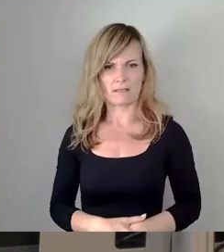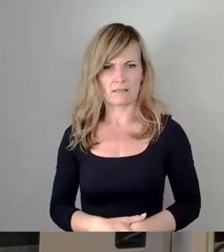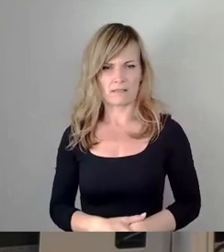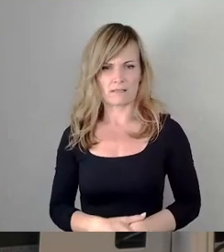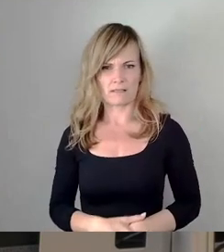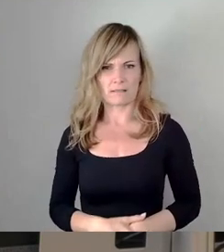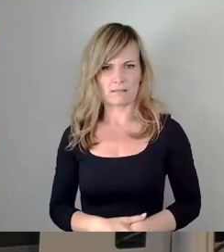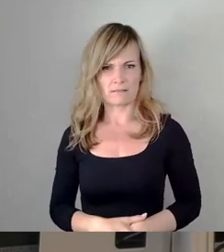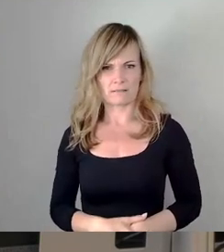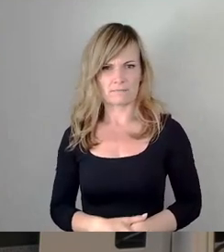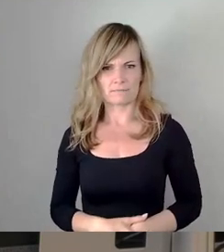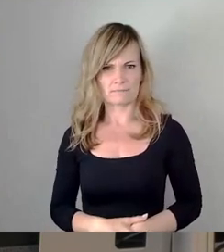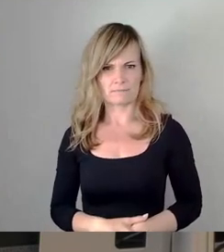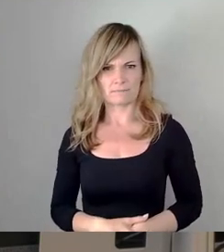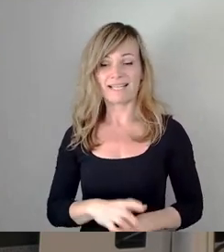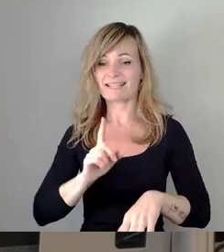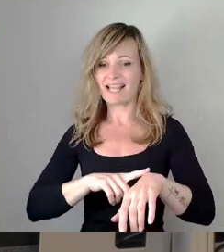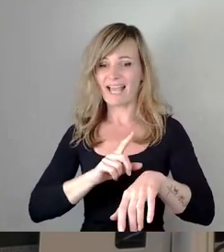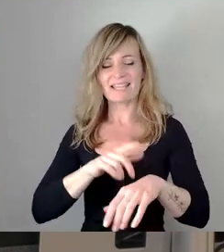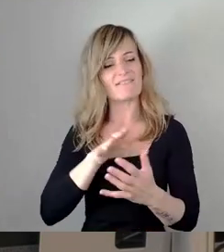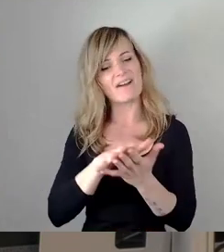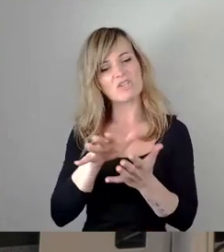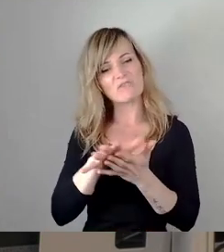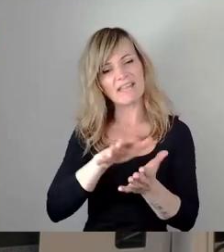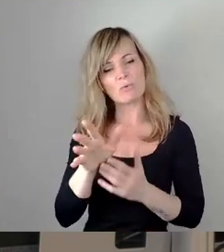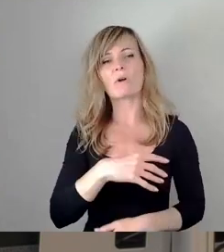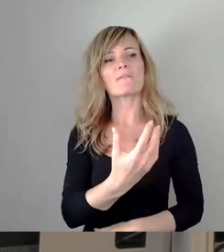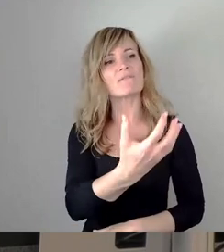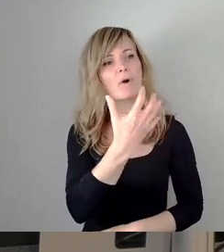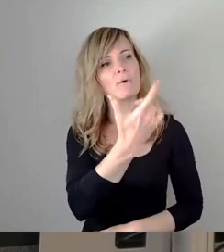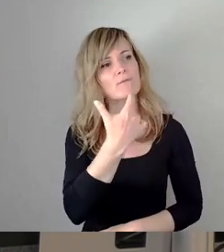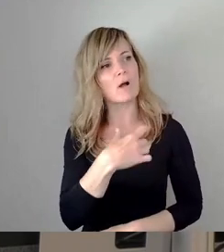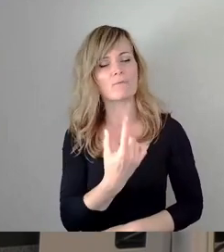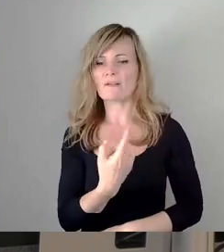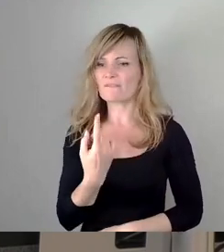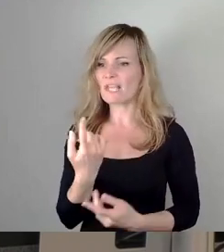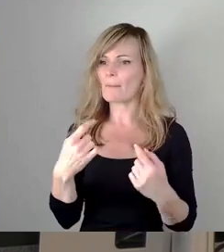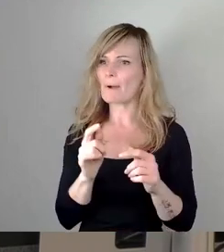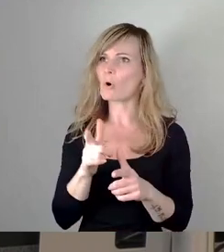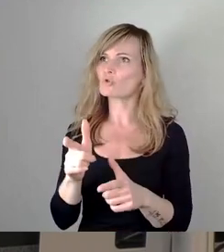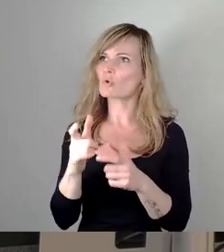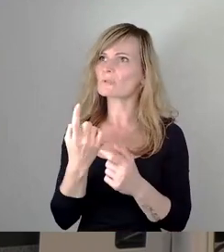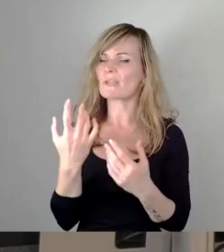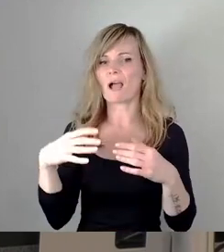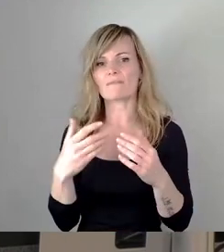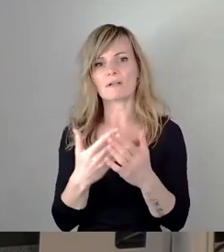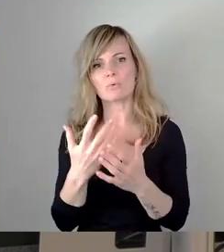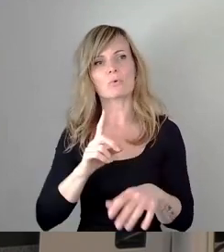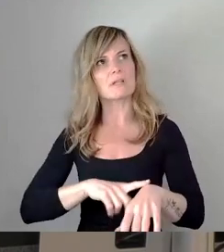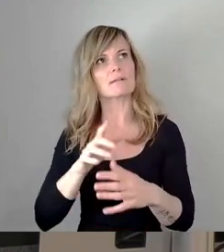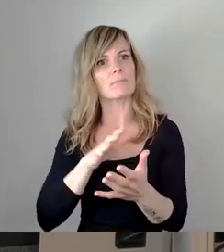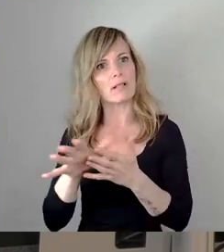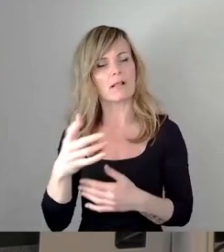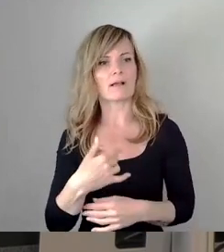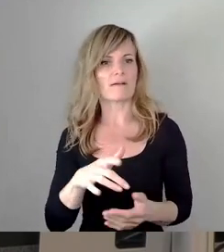Denn die Zeitverschwendung, die du mir fortwirfst, die wir im Bauausschuss begonnen hätten, weil ich mir gewagt habe,